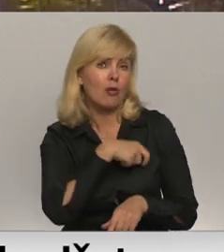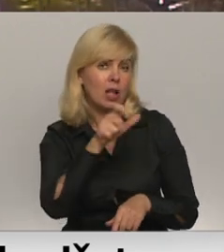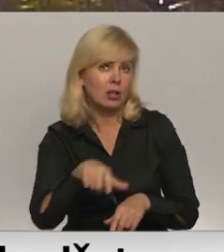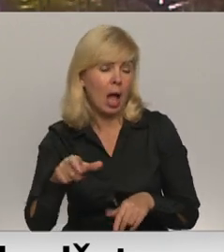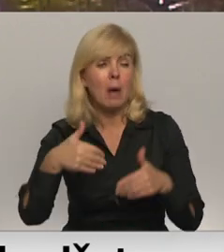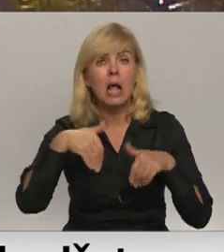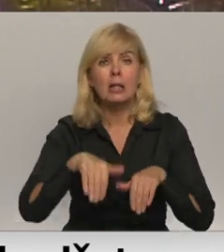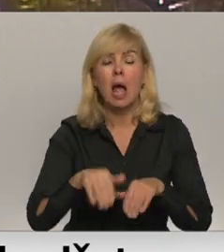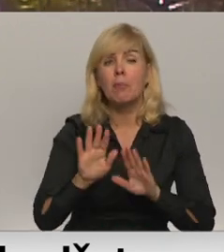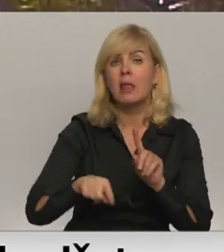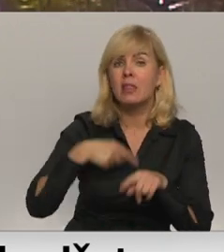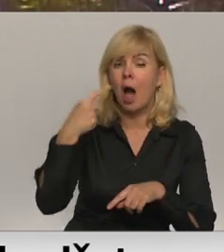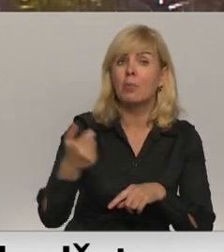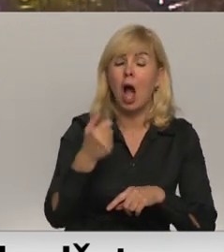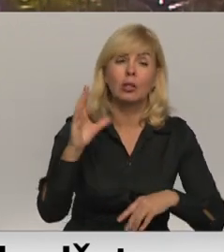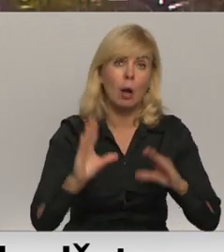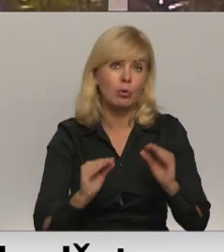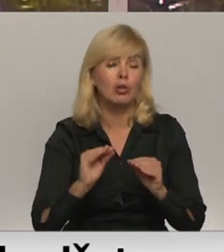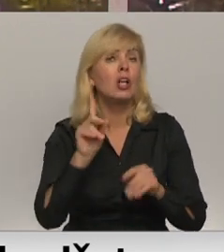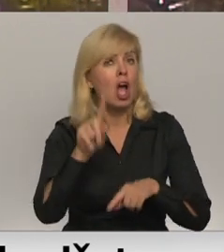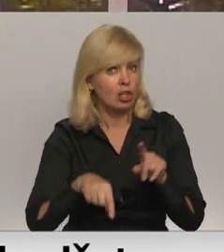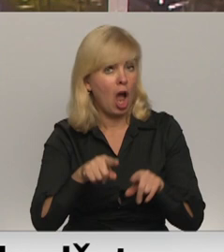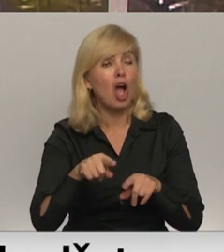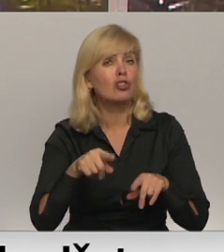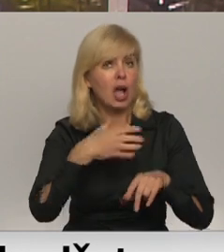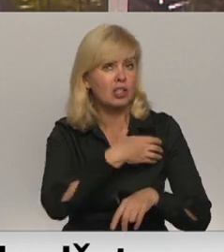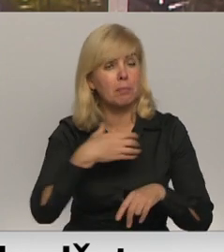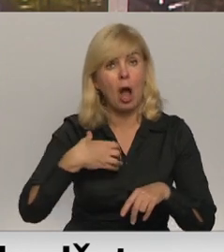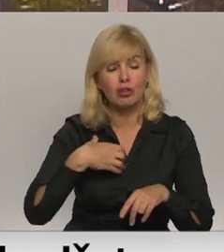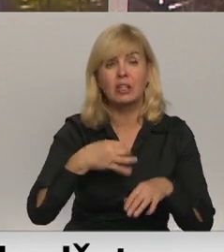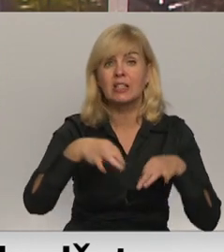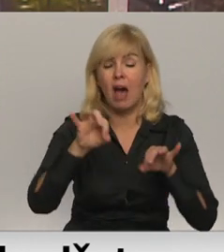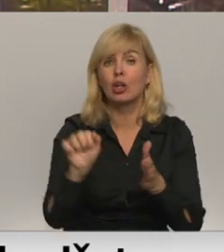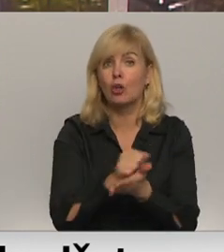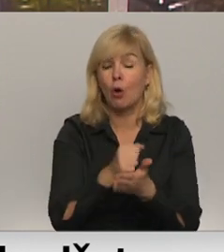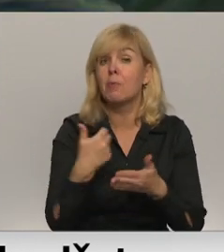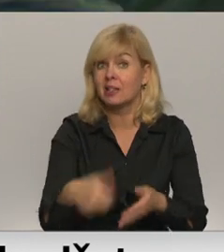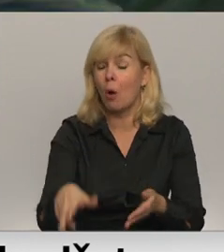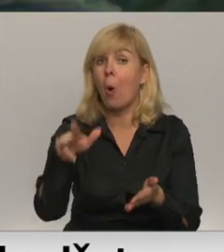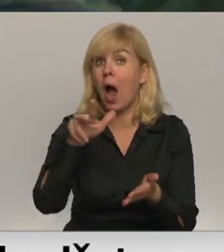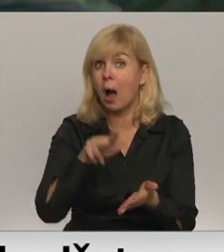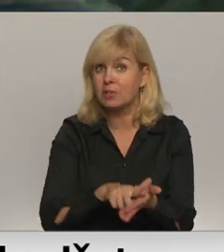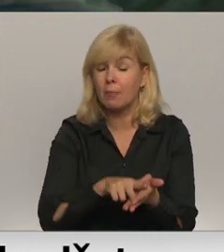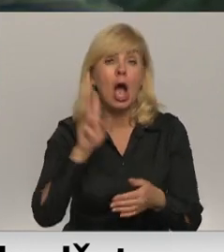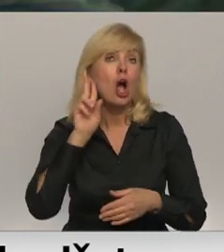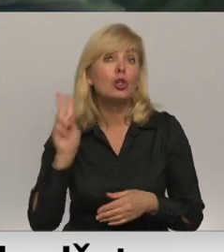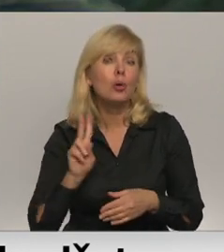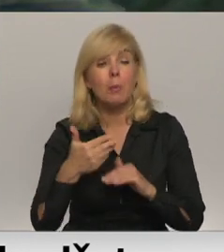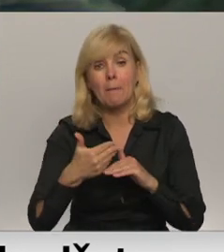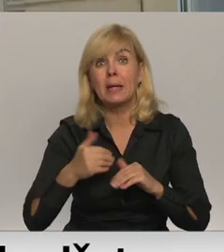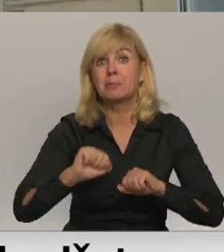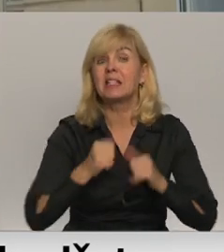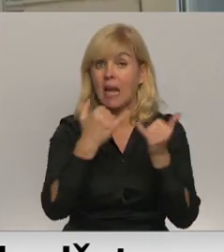lemjot par nākamā gada budžetu. Dažās vietvarās šis svarīgais dokuments jau apstiprināts. Jūrmalā vēl pirms